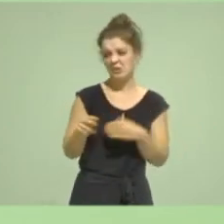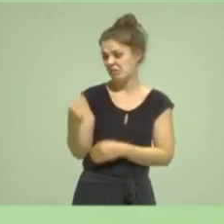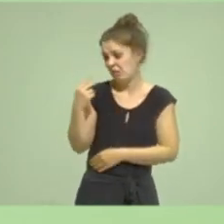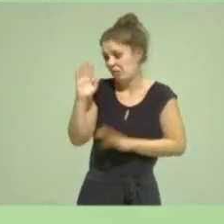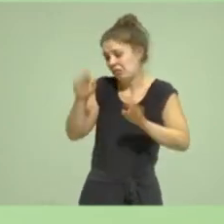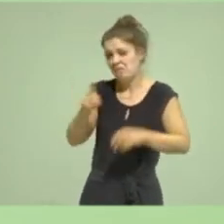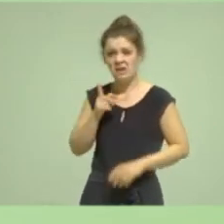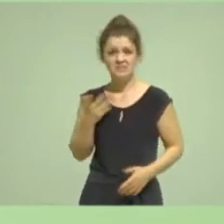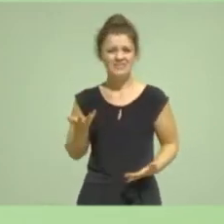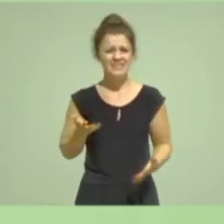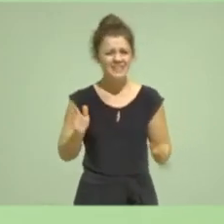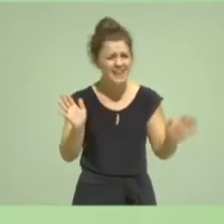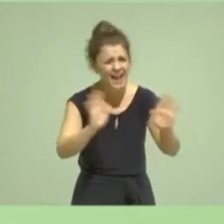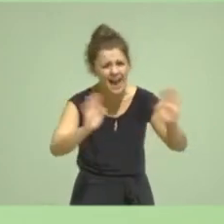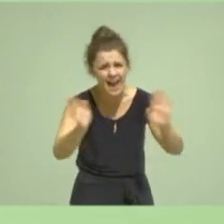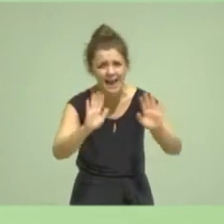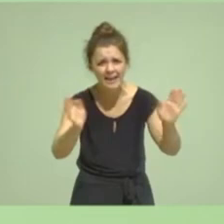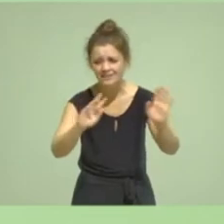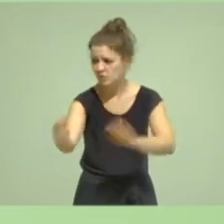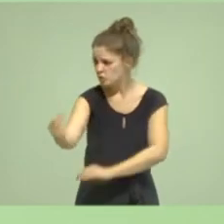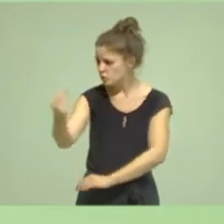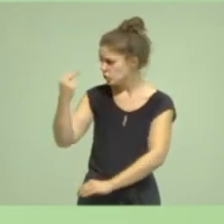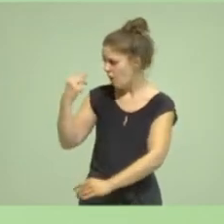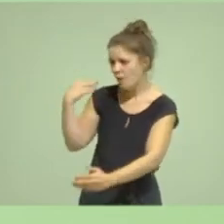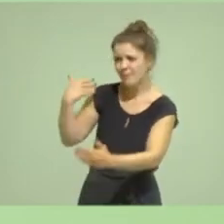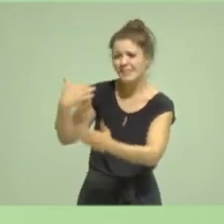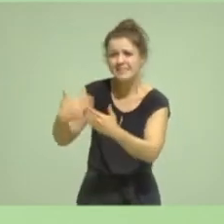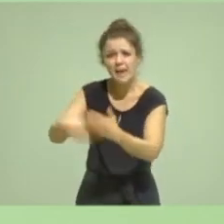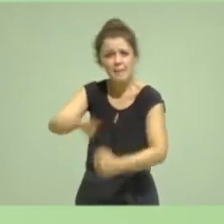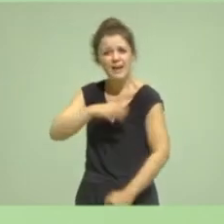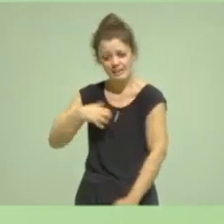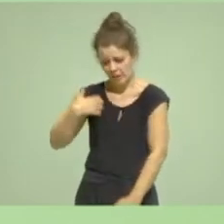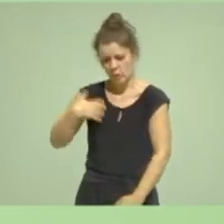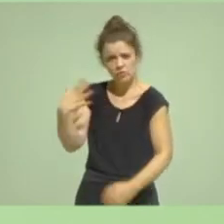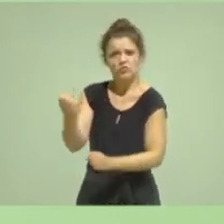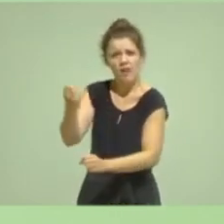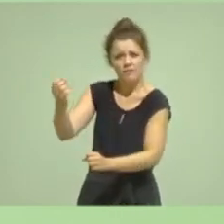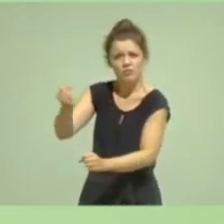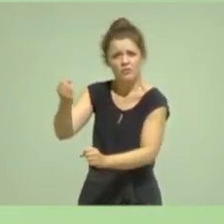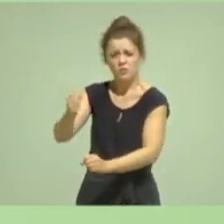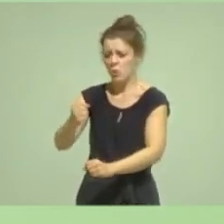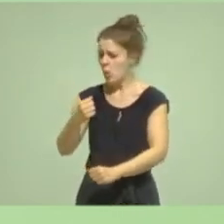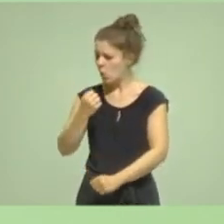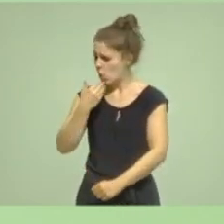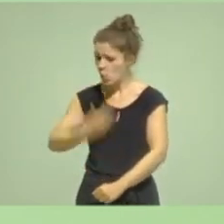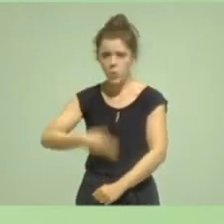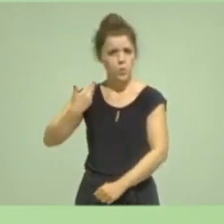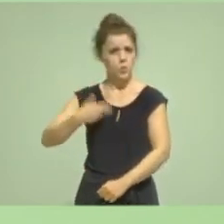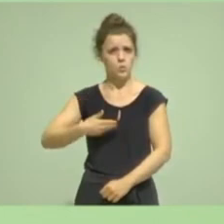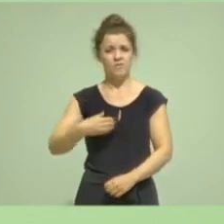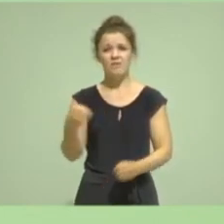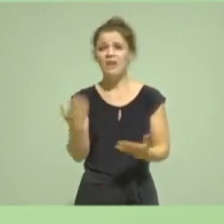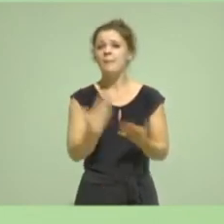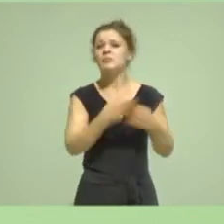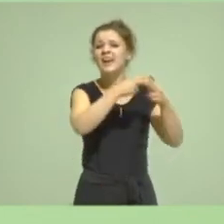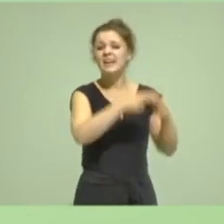Es ist doch Wahnsinn, was uns gelungen ist, Eisgrüne, dass wir natürlich über unsere Reserveliste immer eine Quotierung